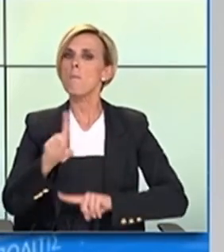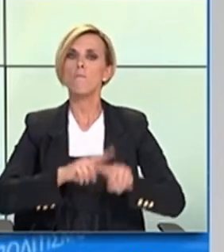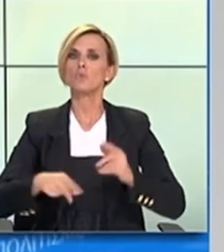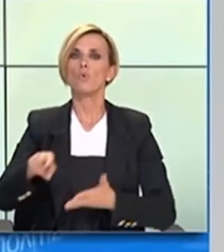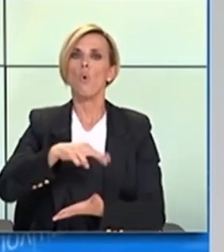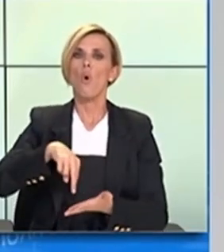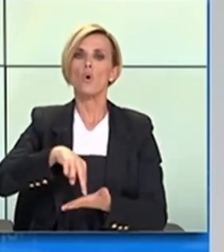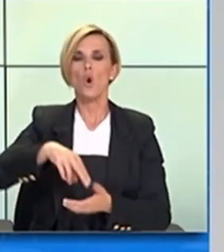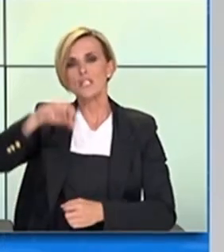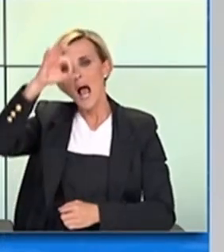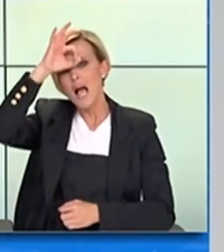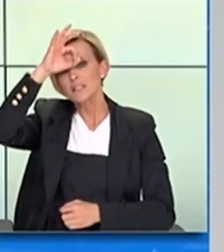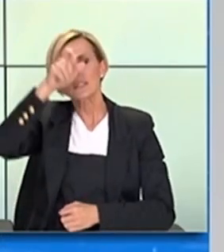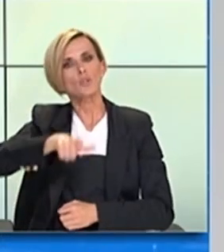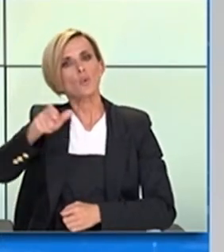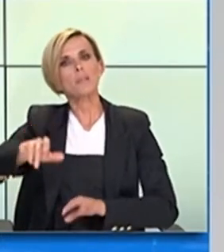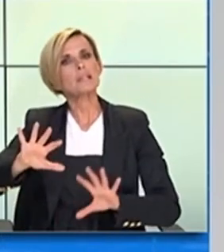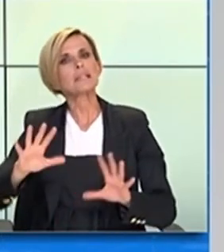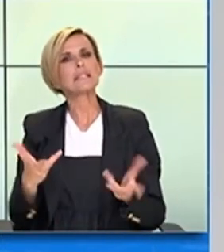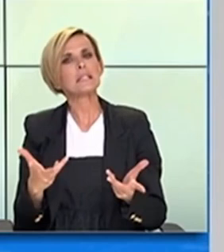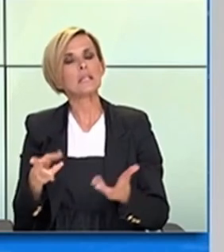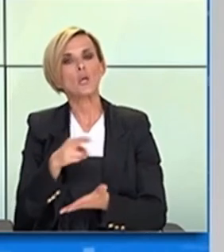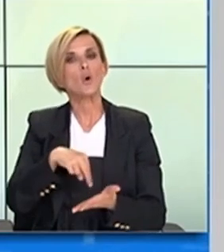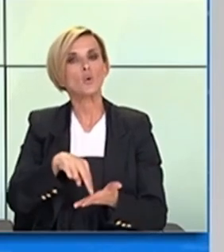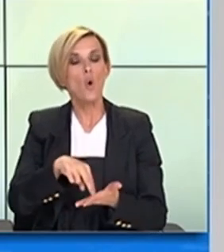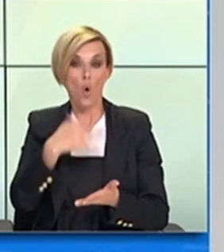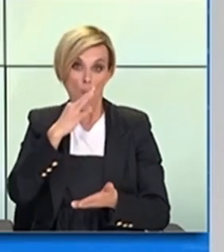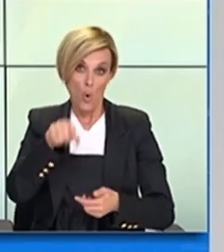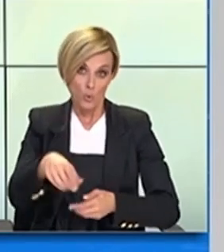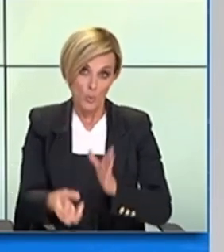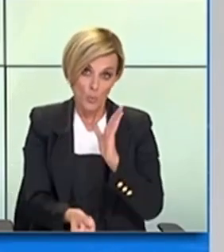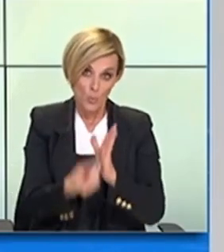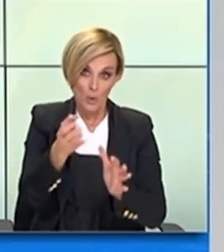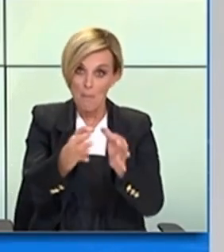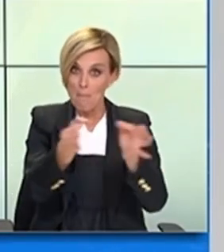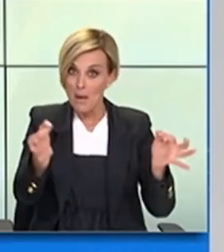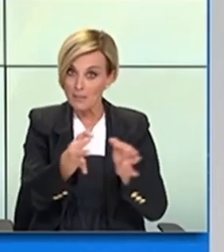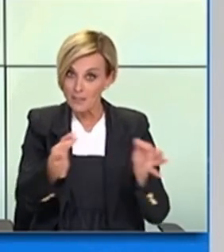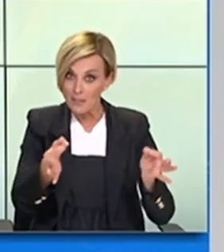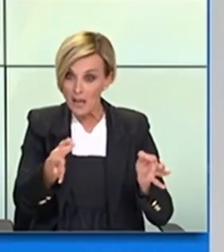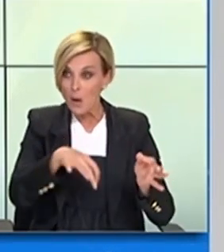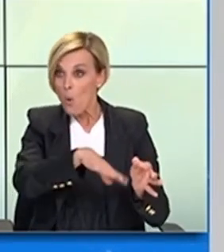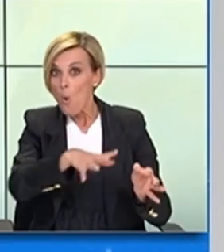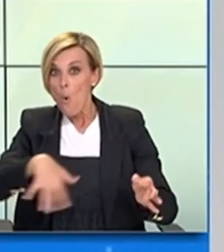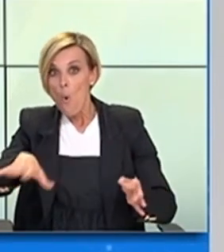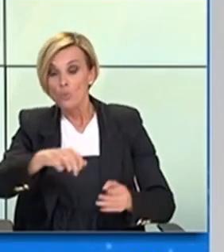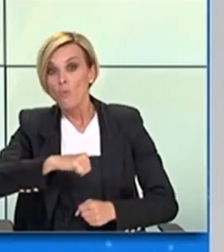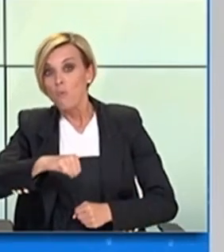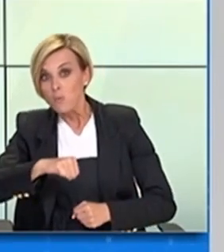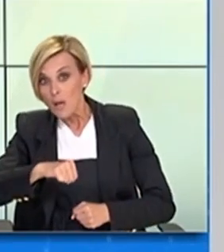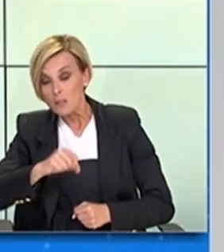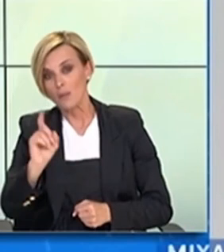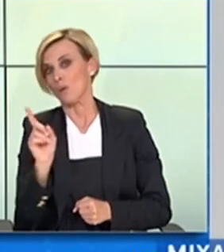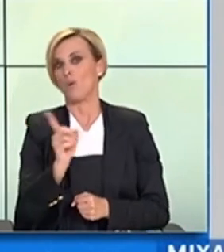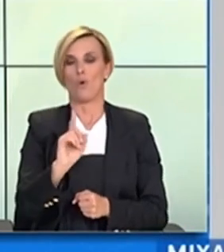αστυνομίας στο πλαίσιο των μέτρων που ανακοίνωσε ο Πρωθυπουργός και η κυβέρνηση και εξειδίκευση πριν από λίγο ο κύριος Χαρδαλιάς,